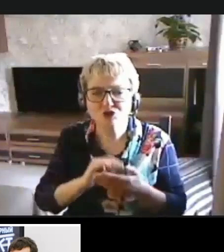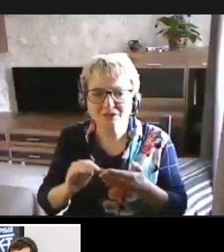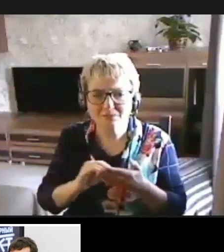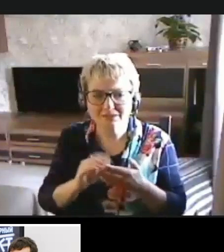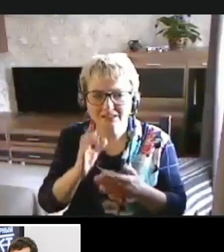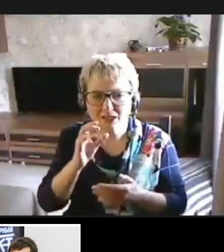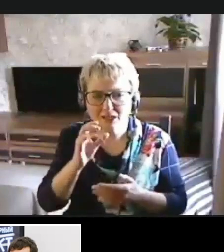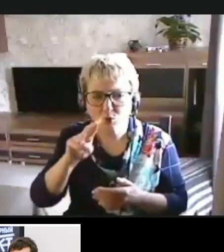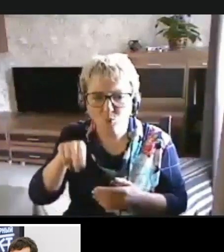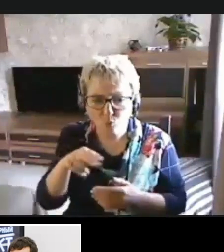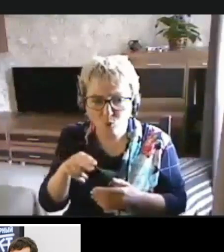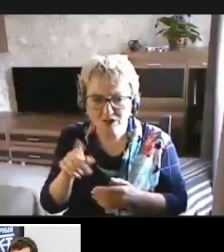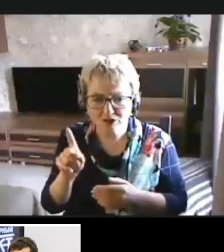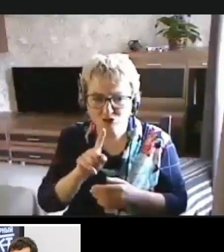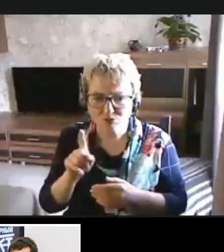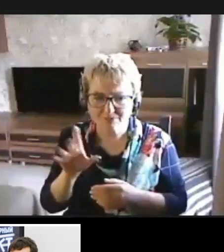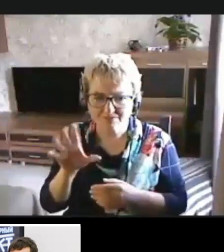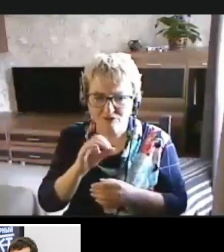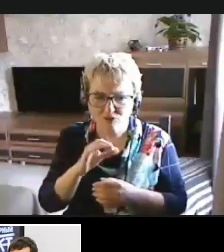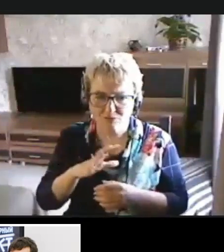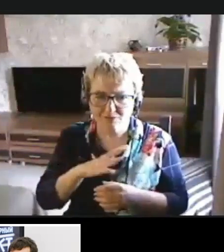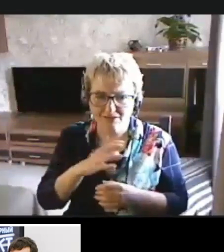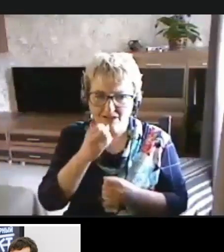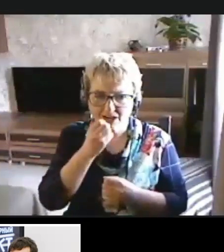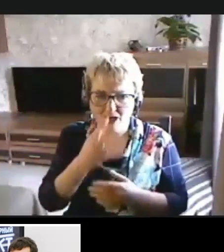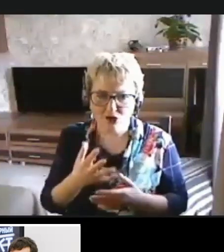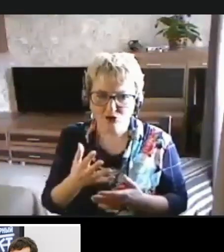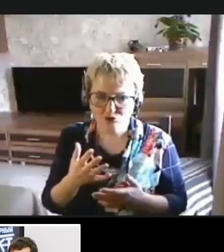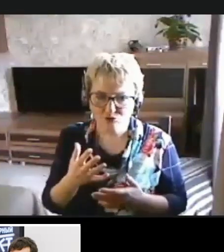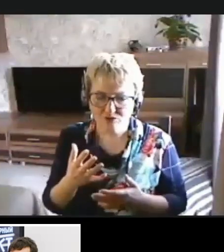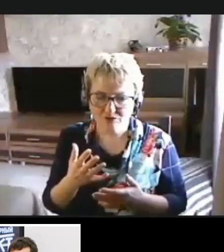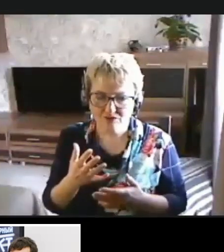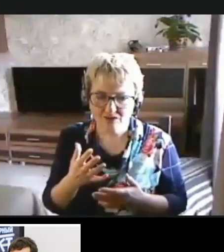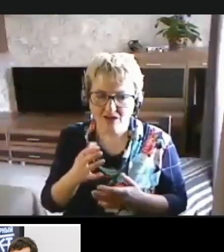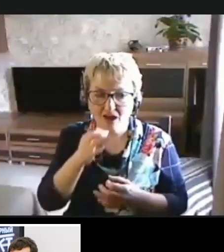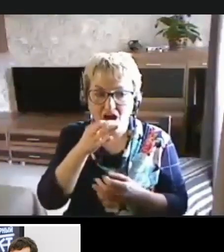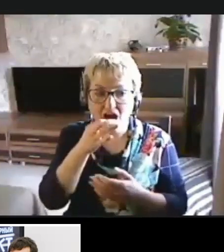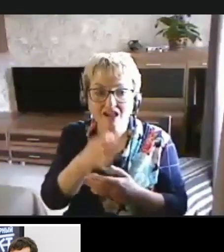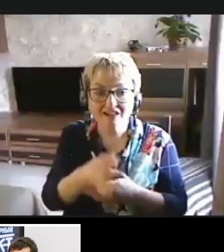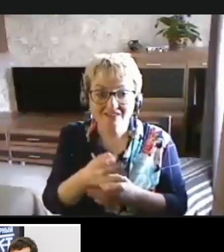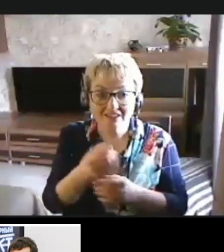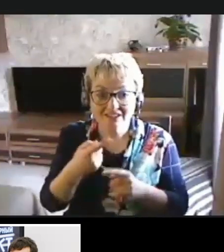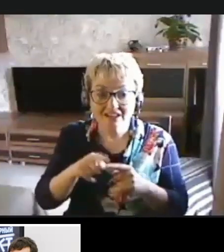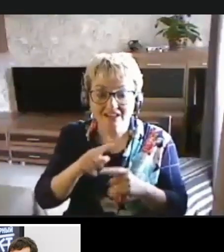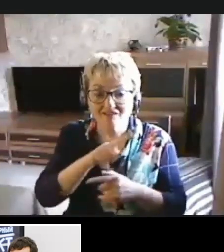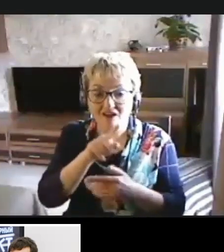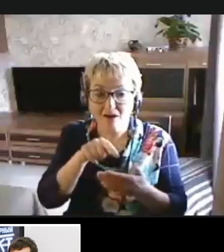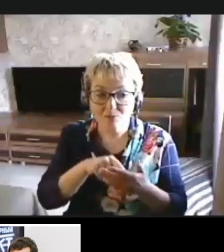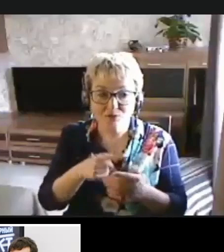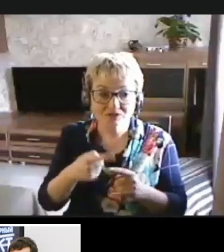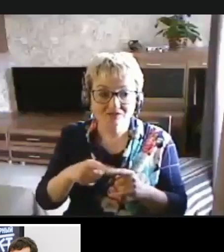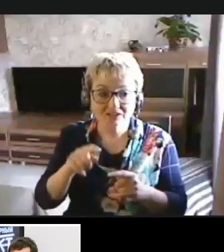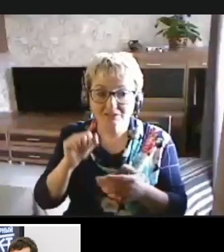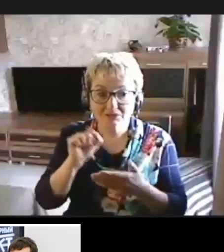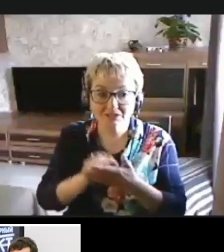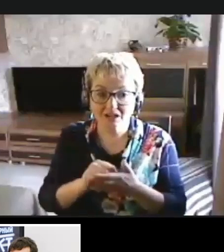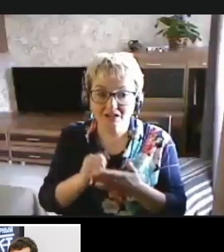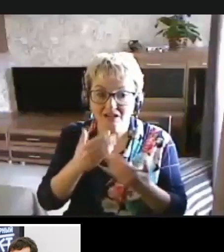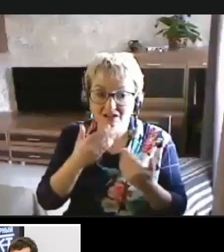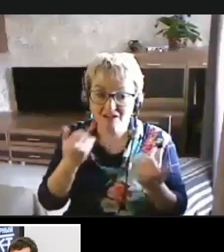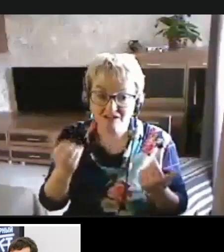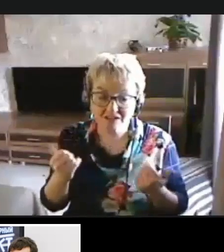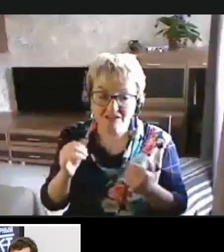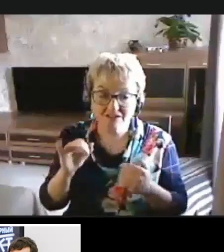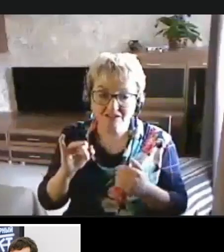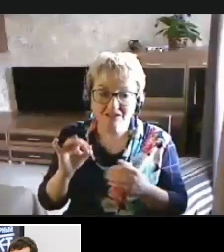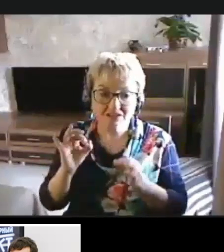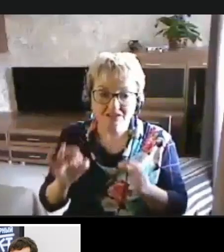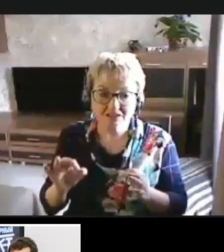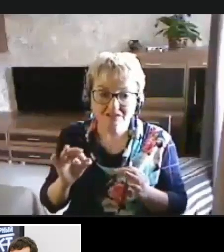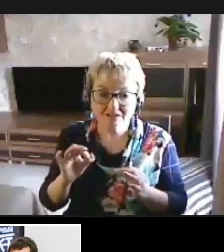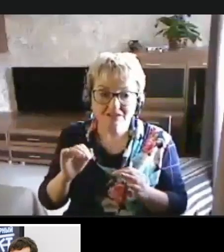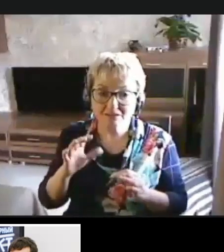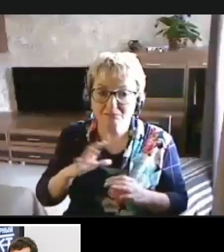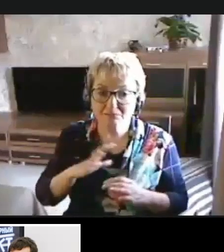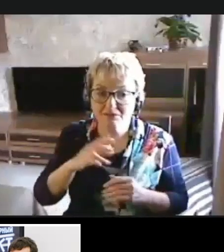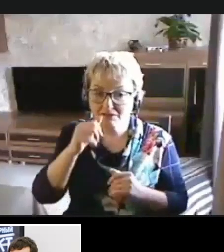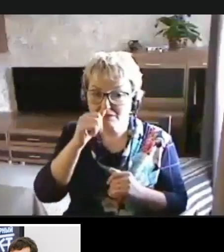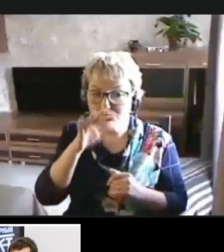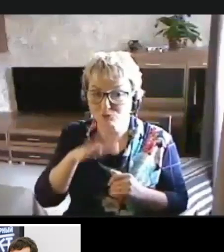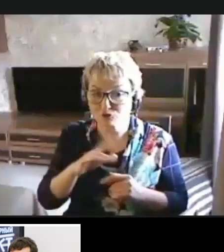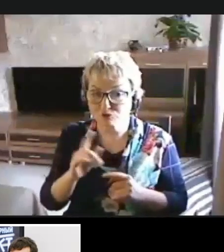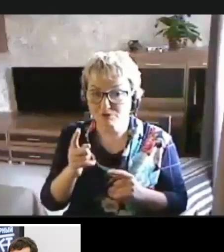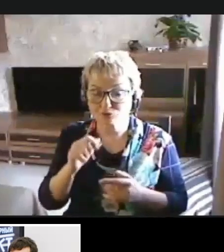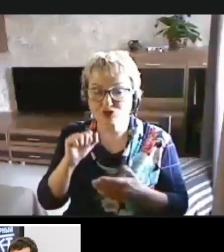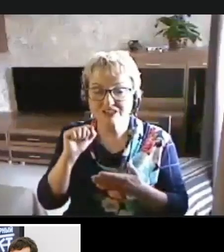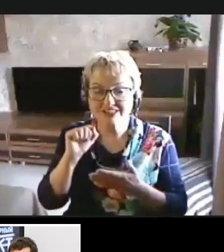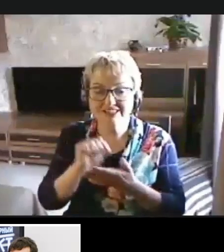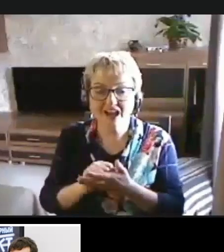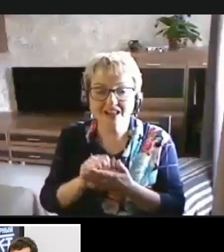чтобы все было хорошо. Ответа на этот вопрос в этом стандарте нет и, естественно, быть не может, потому что